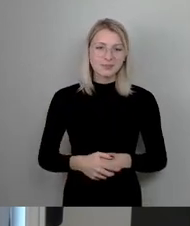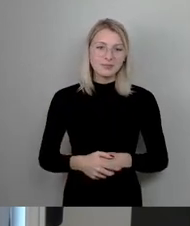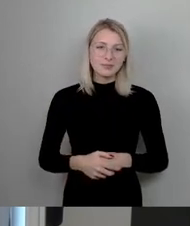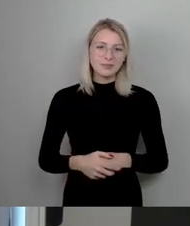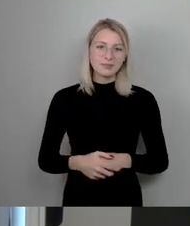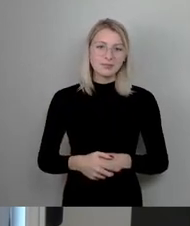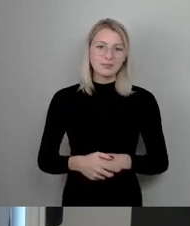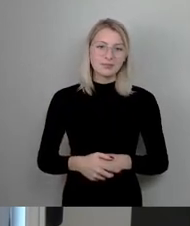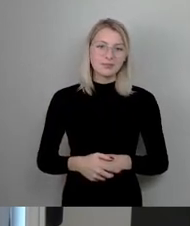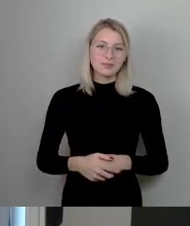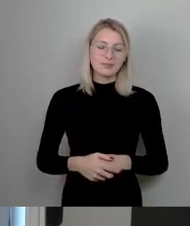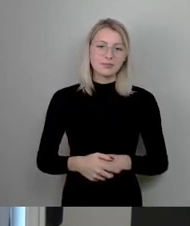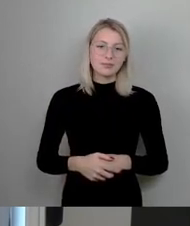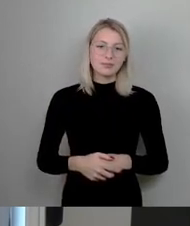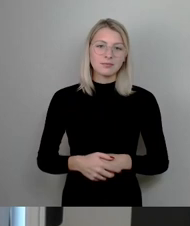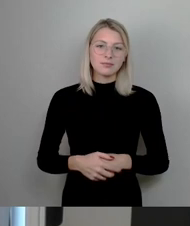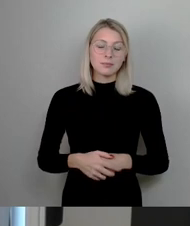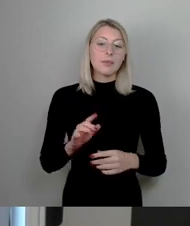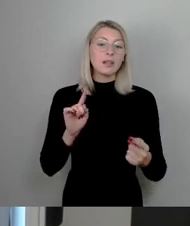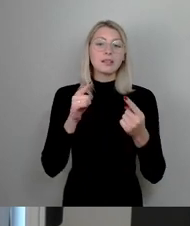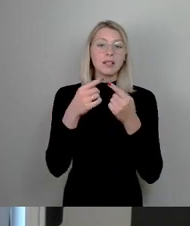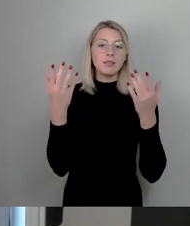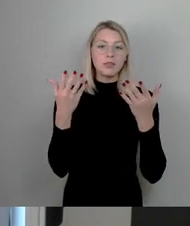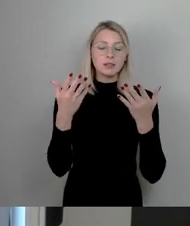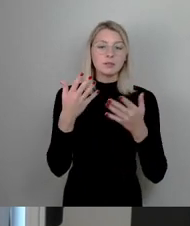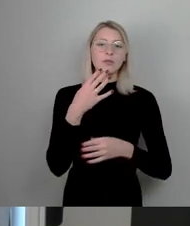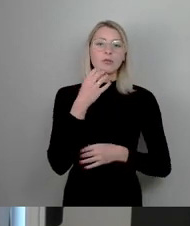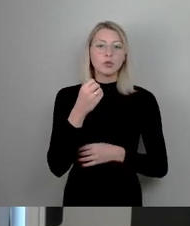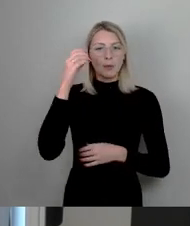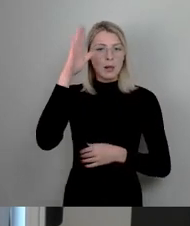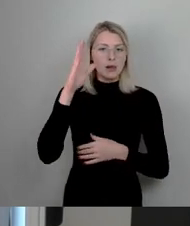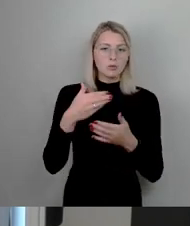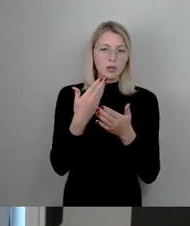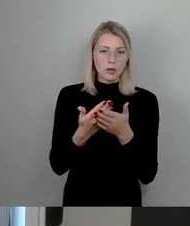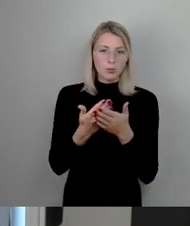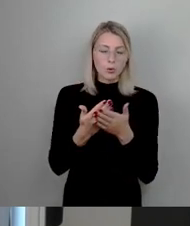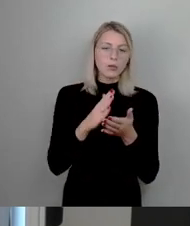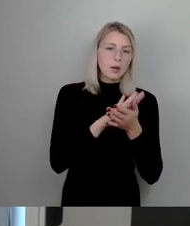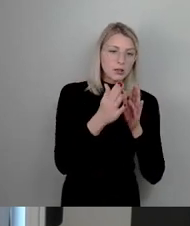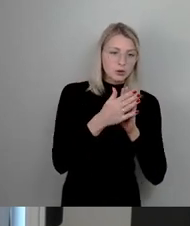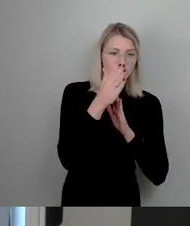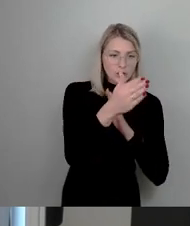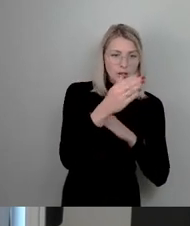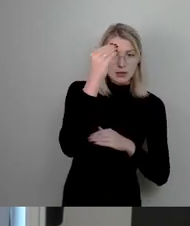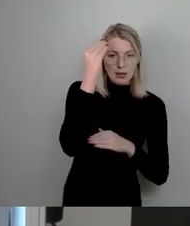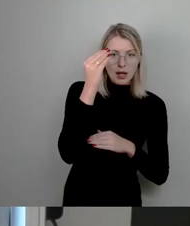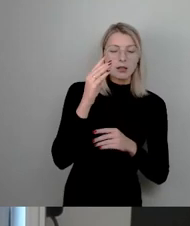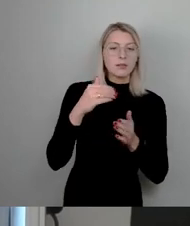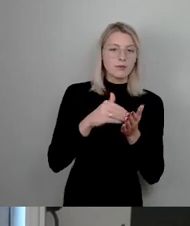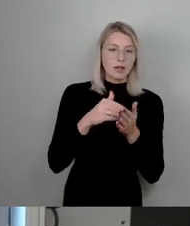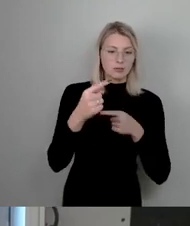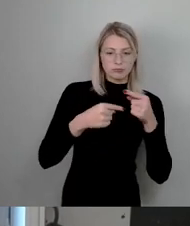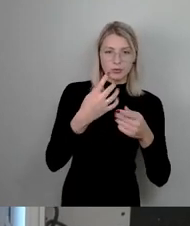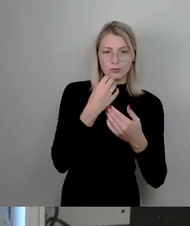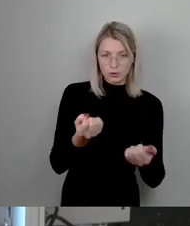Ziel ist, Bildungsangebote vor allem im praktisch orientierten Lernen weiterzuentwickeln.